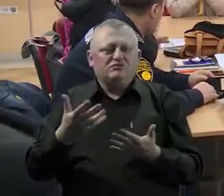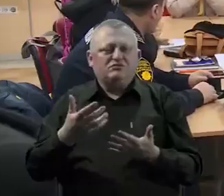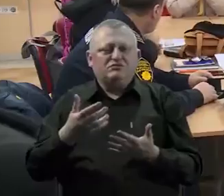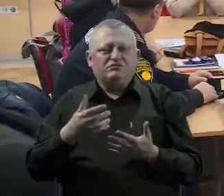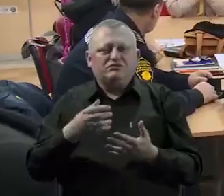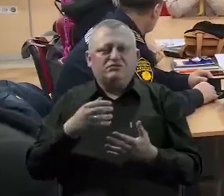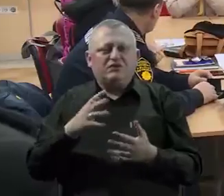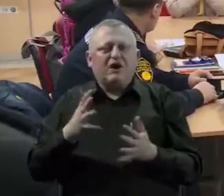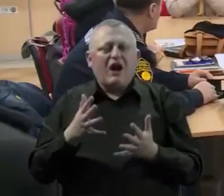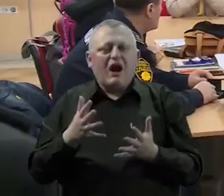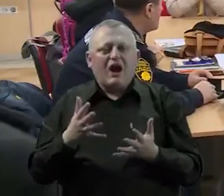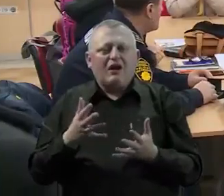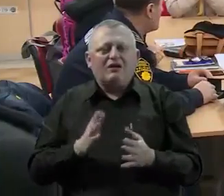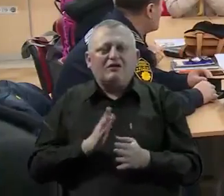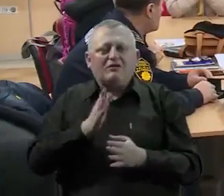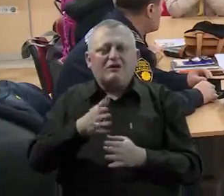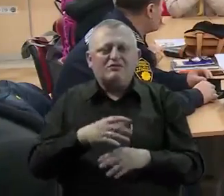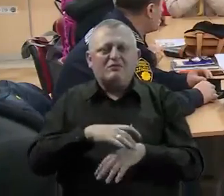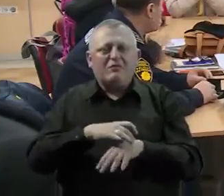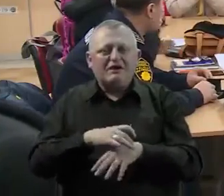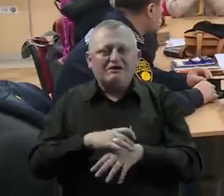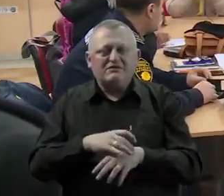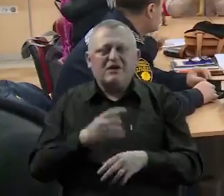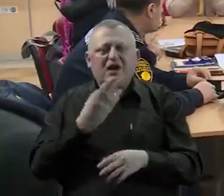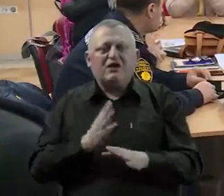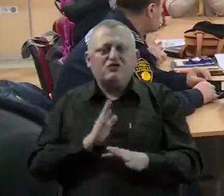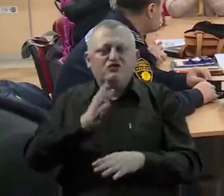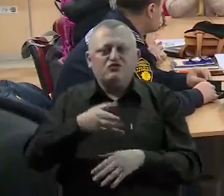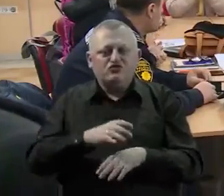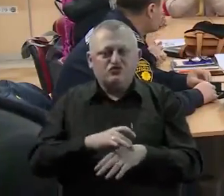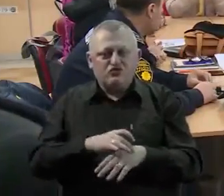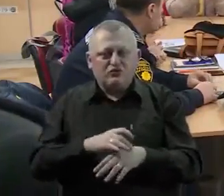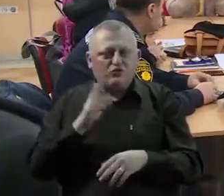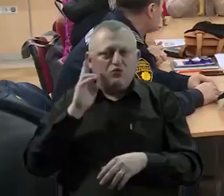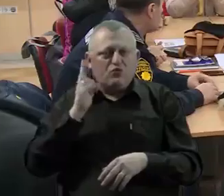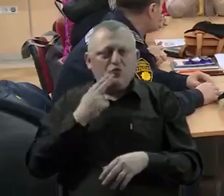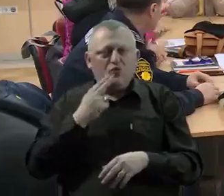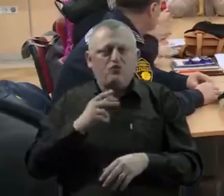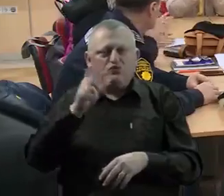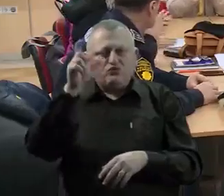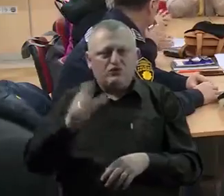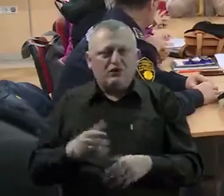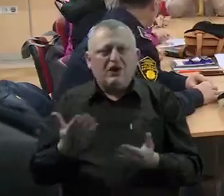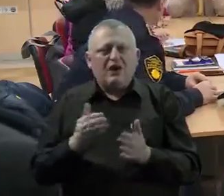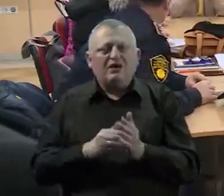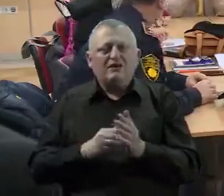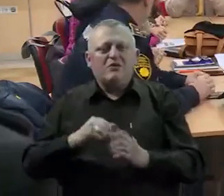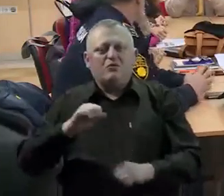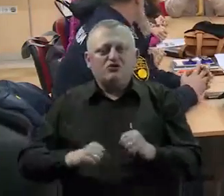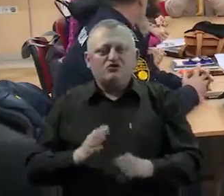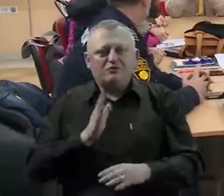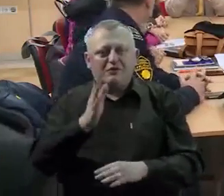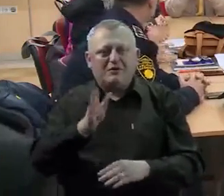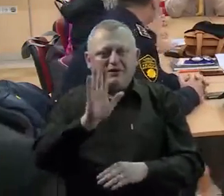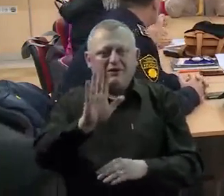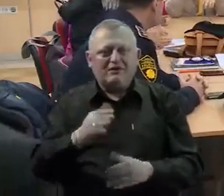kako pristupiti pacijentu, na primjer kad uđe pacijent gluhanjima osoba, kako treba postupiti prema